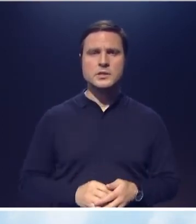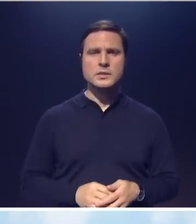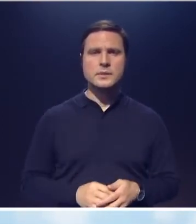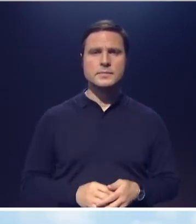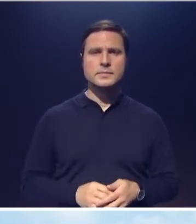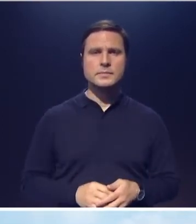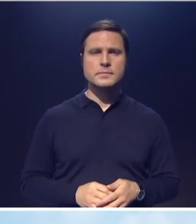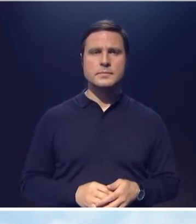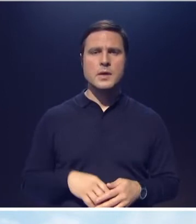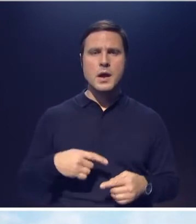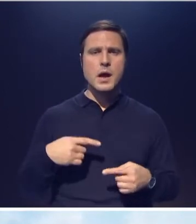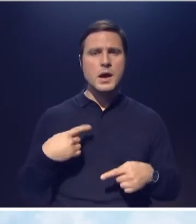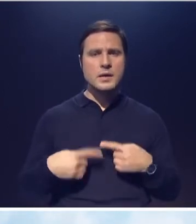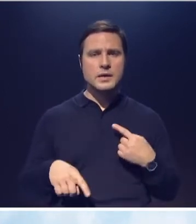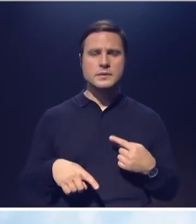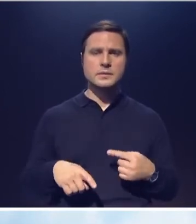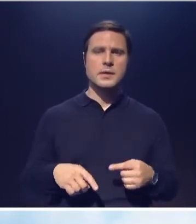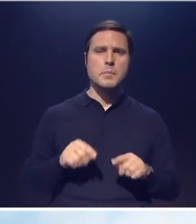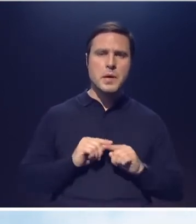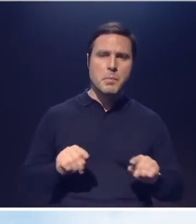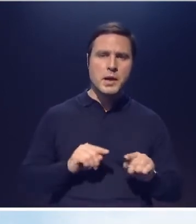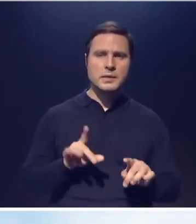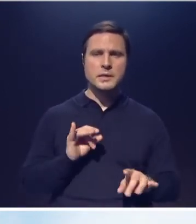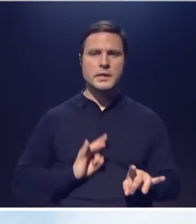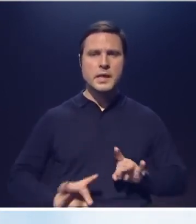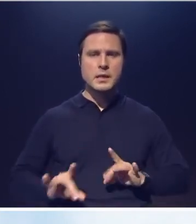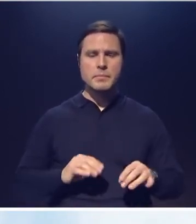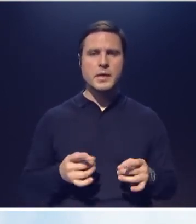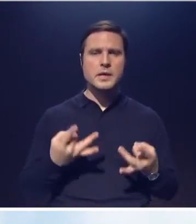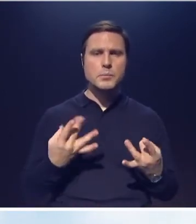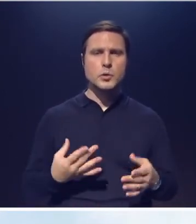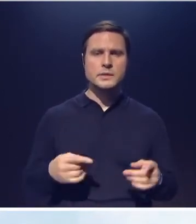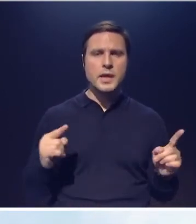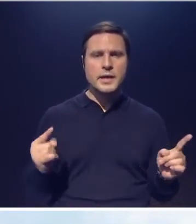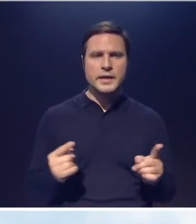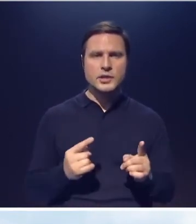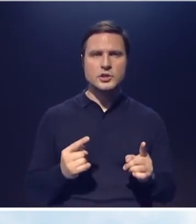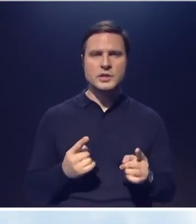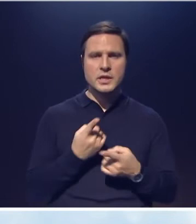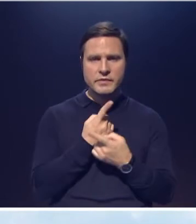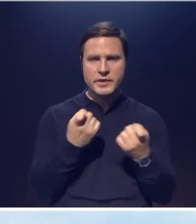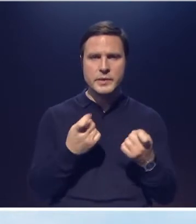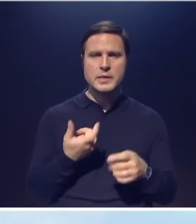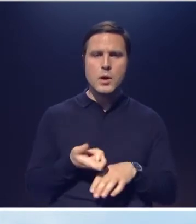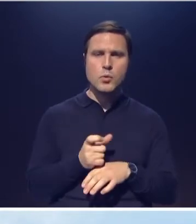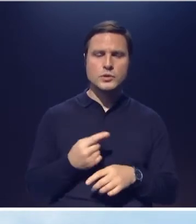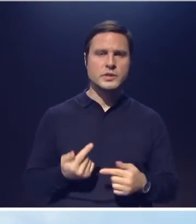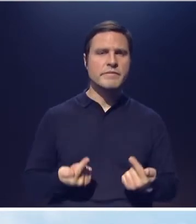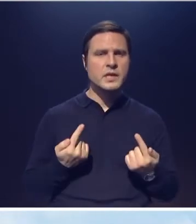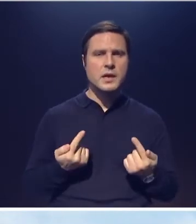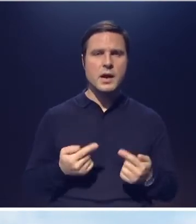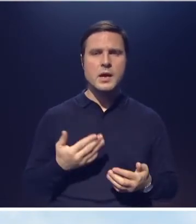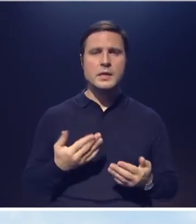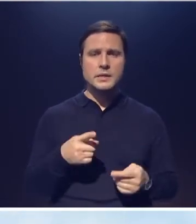Разница между пропагандой, рекламой и просто ограниченной информацией очень велика. Понимаете? Если они,